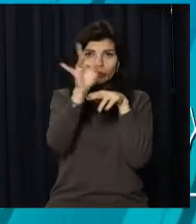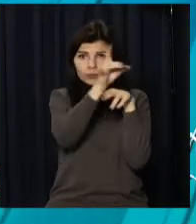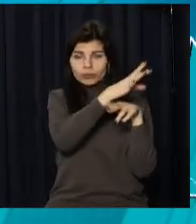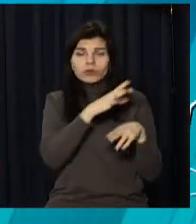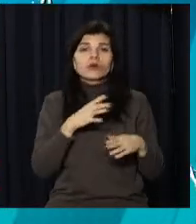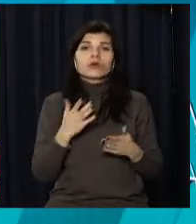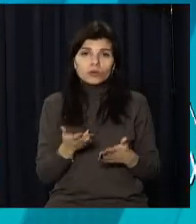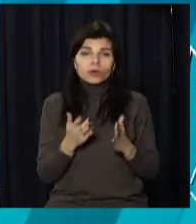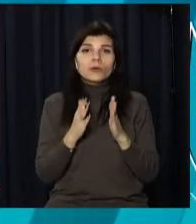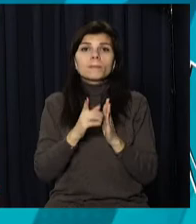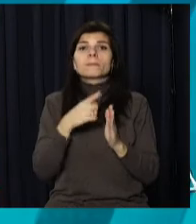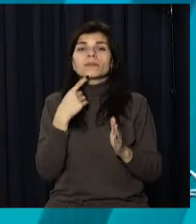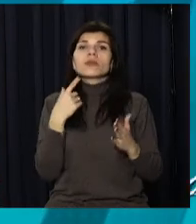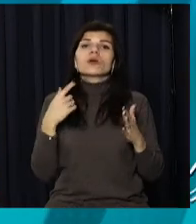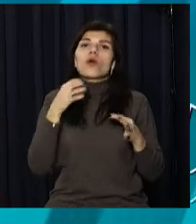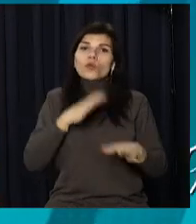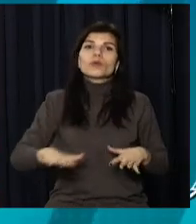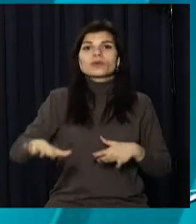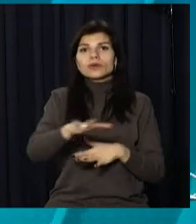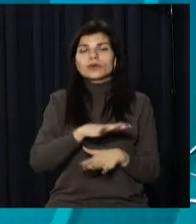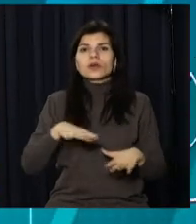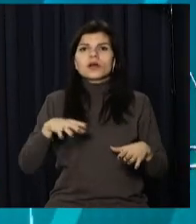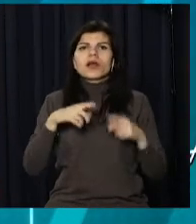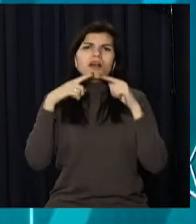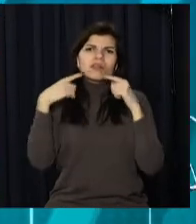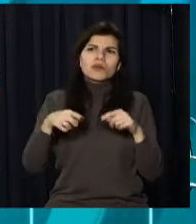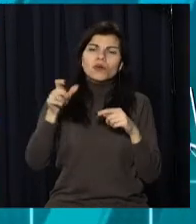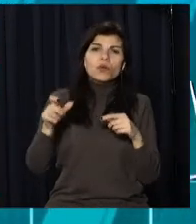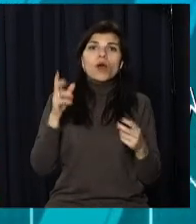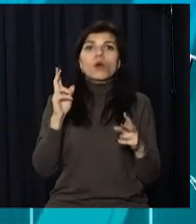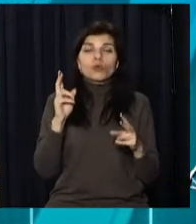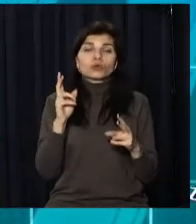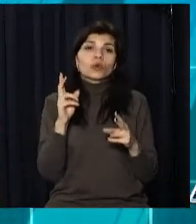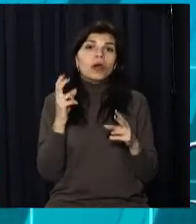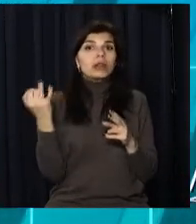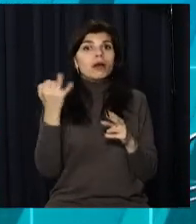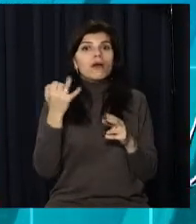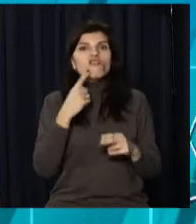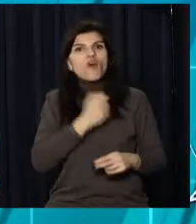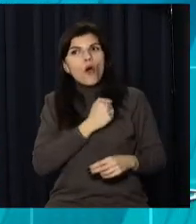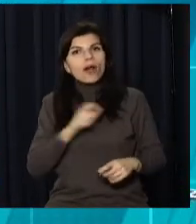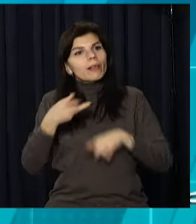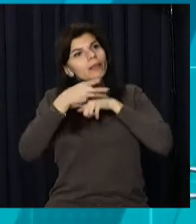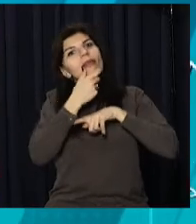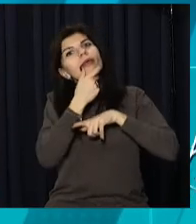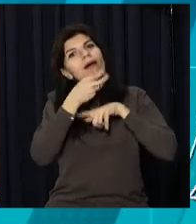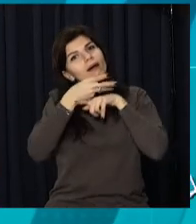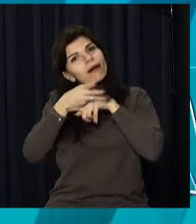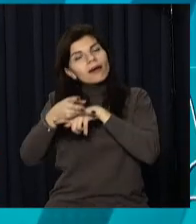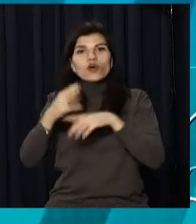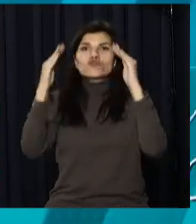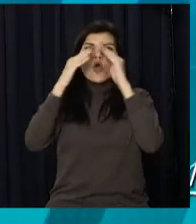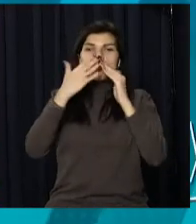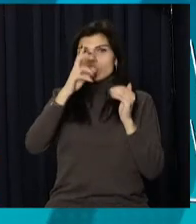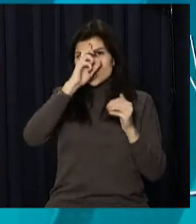випадку. Прибуття чи перебування у регіоні підозрілих осіб, які виявляють підвищений інтерес до військових об'єктів, будівель органів